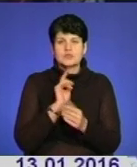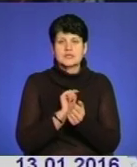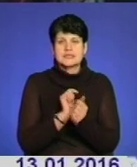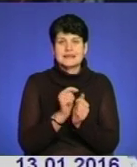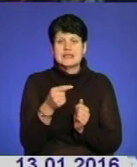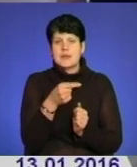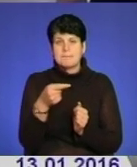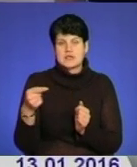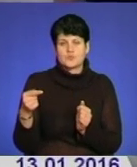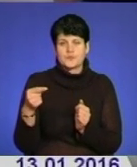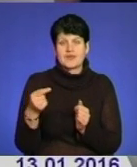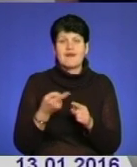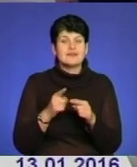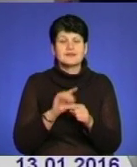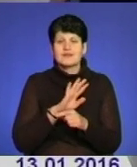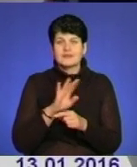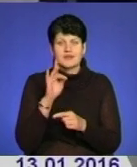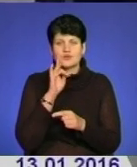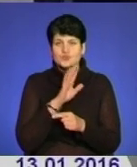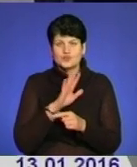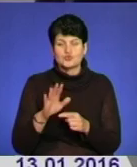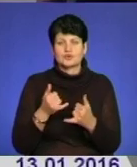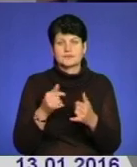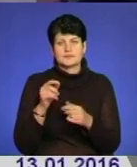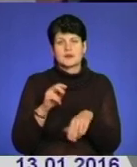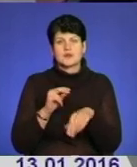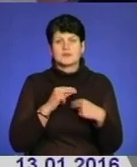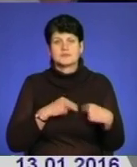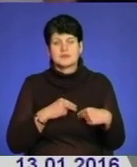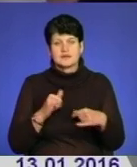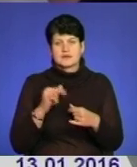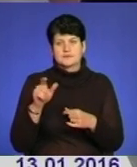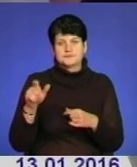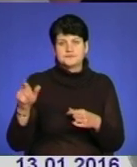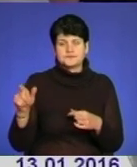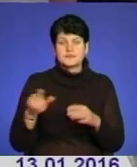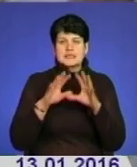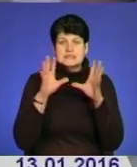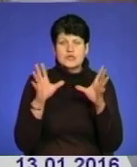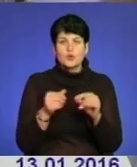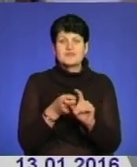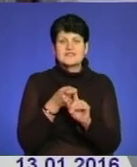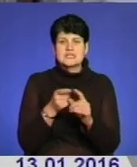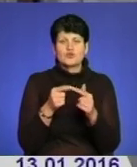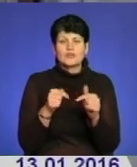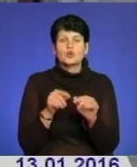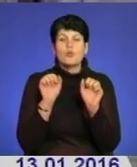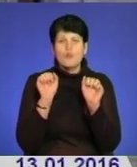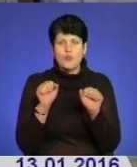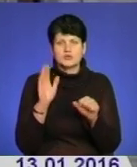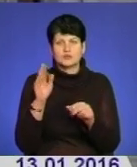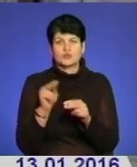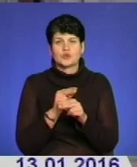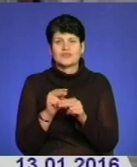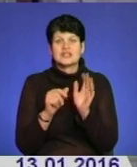першому поверхі. А це незручності і для персоналу, і для них самих. А загалом в інфекційному відділенні можна буде лікувати